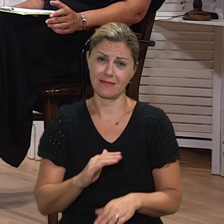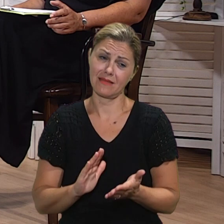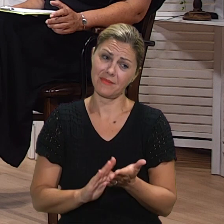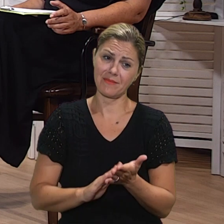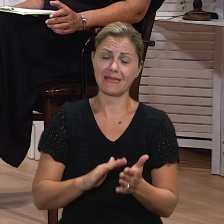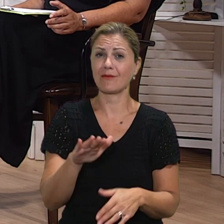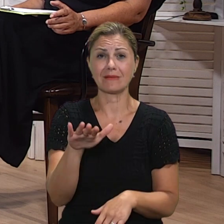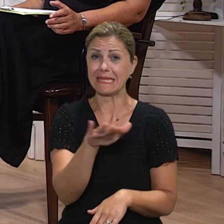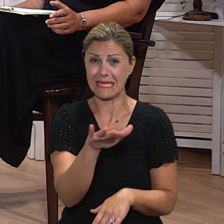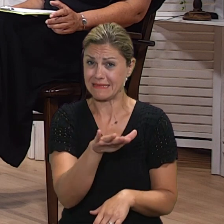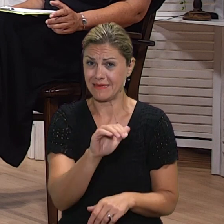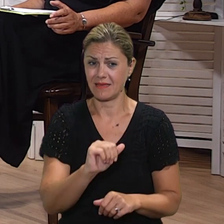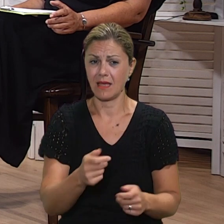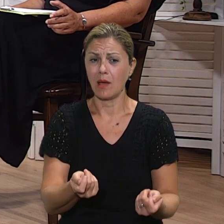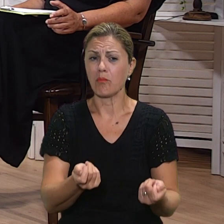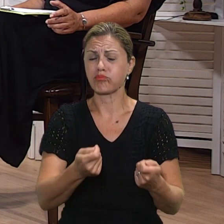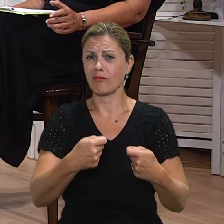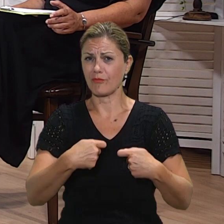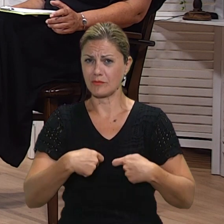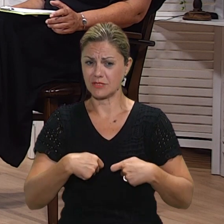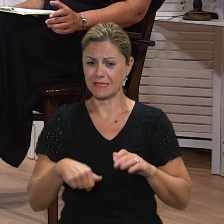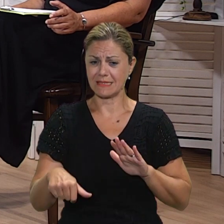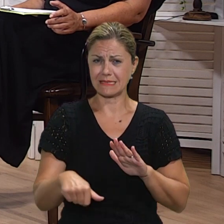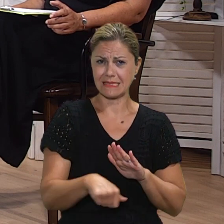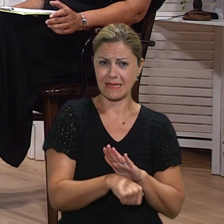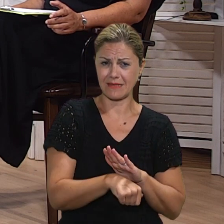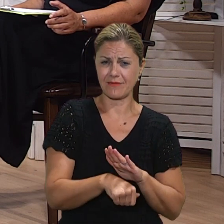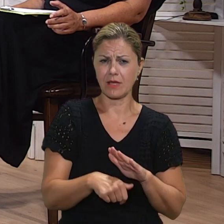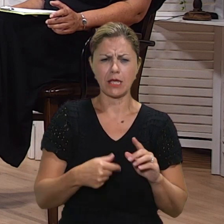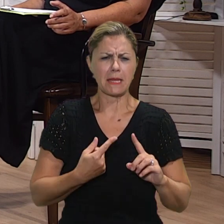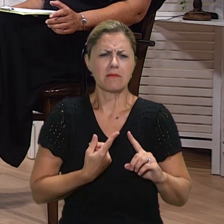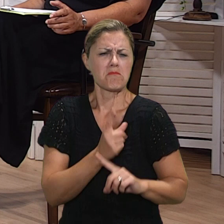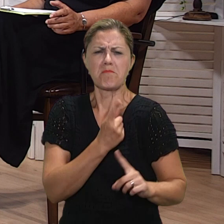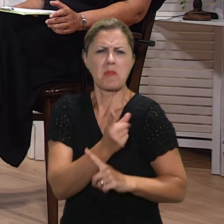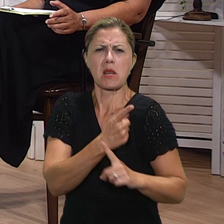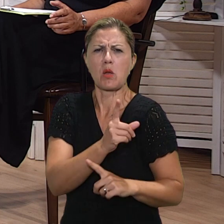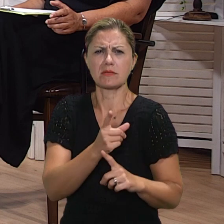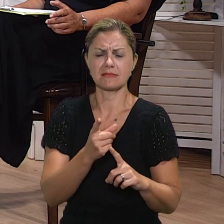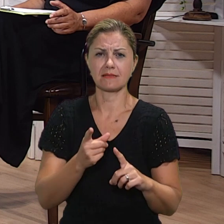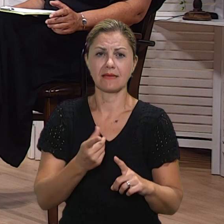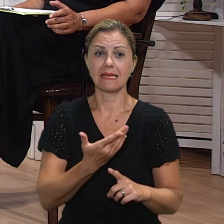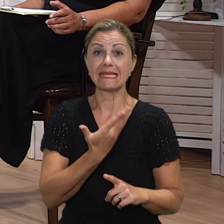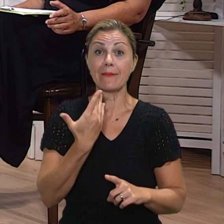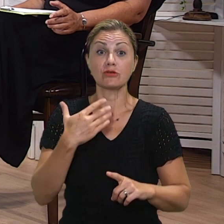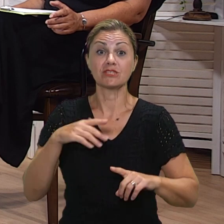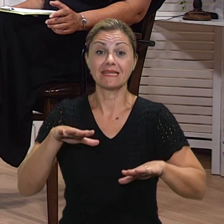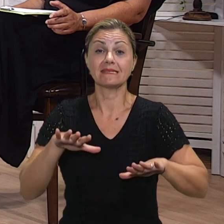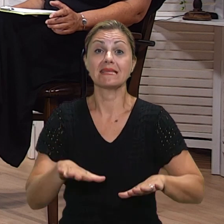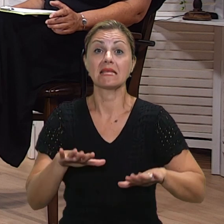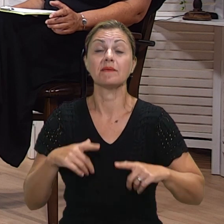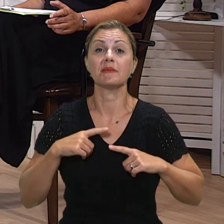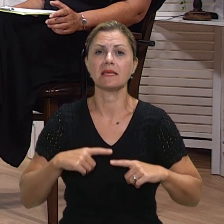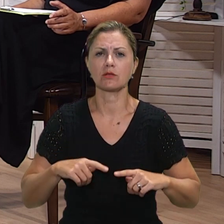kod nekih učenika možda nekakva povučenost, kod nekih možda prevelika brbljavost, nemir, pokušavanje nekakvog